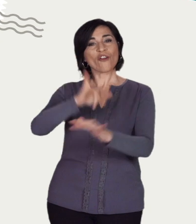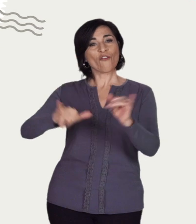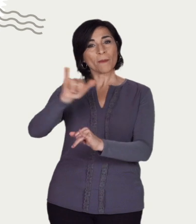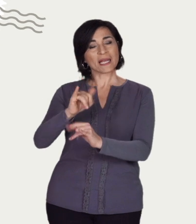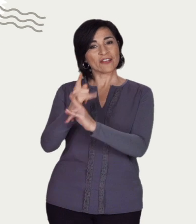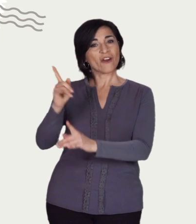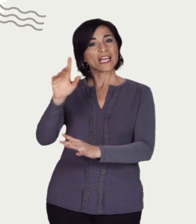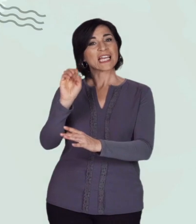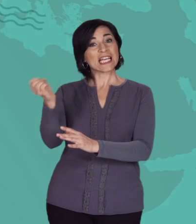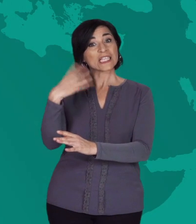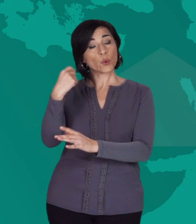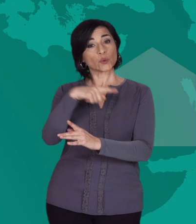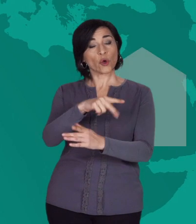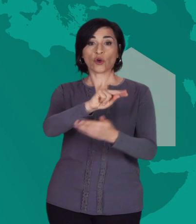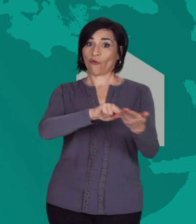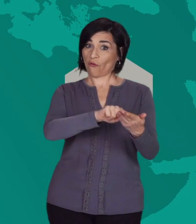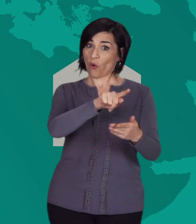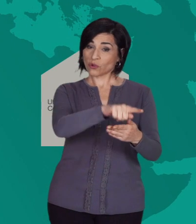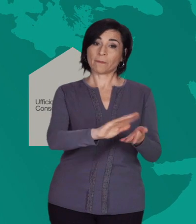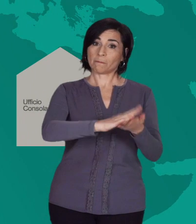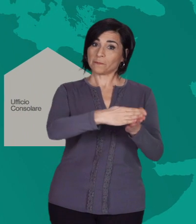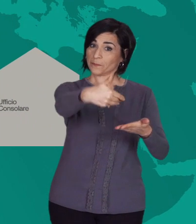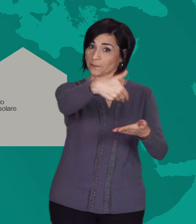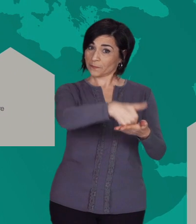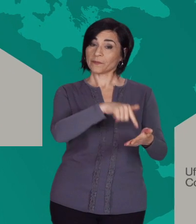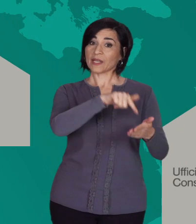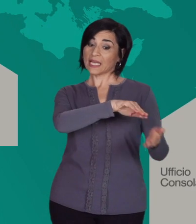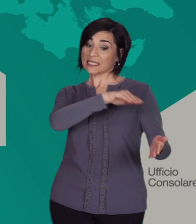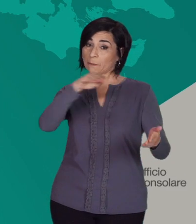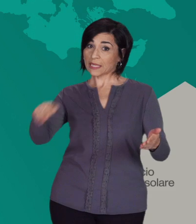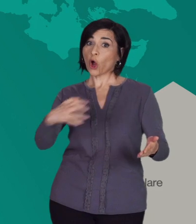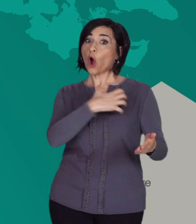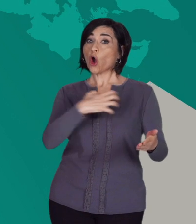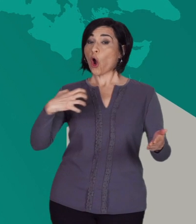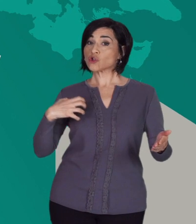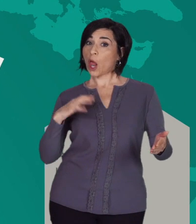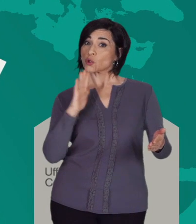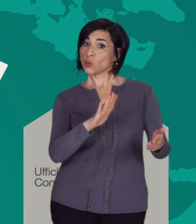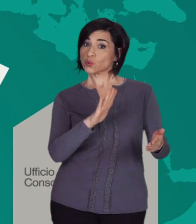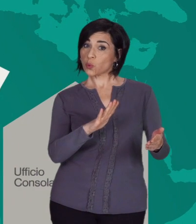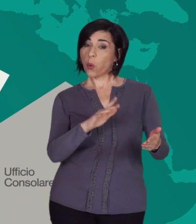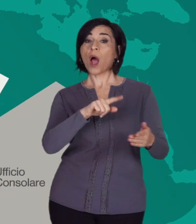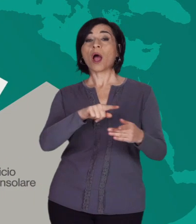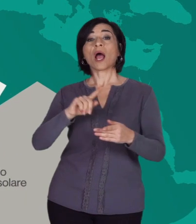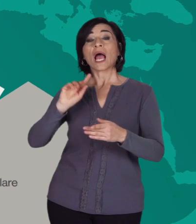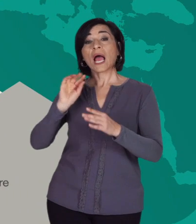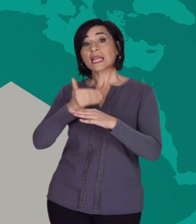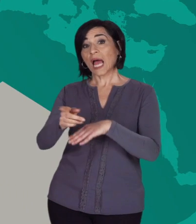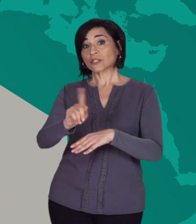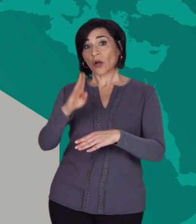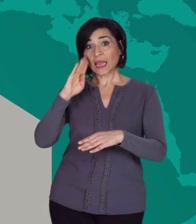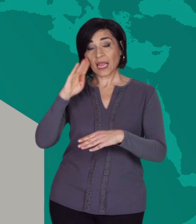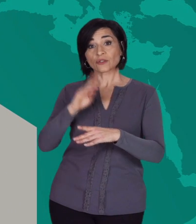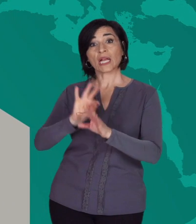contenute nel foglio informativo, dovrà spedire senza ritardo le schede elettorali votate, in modo che arrivino al